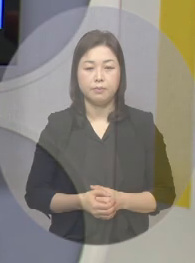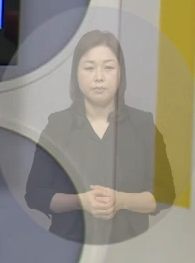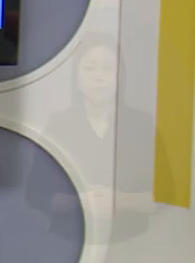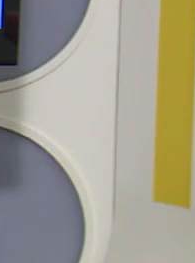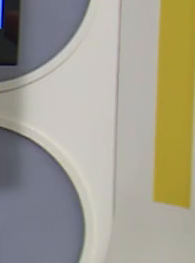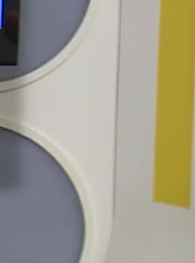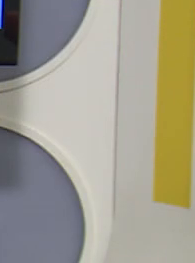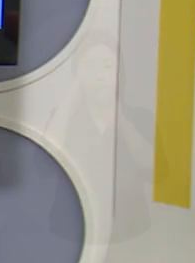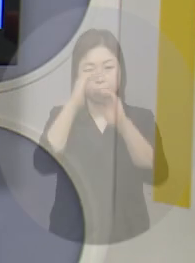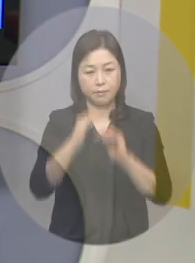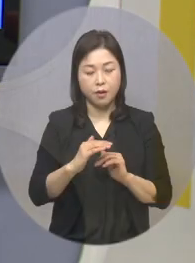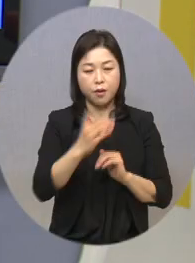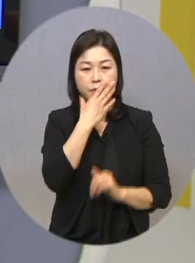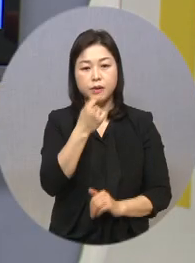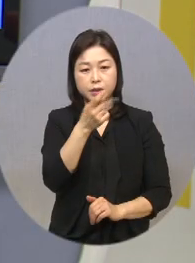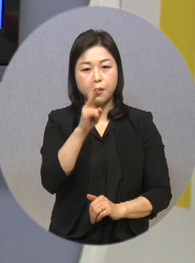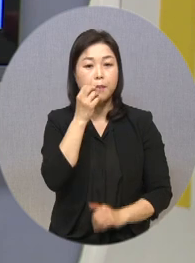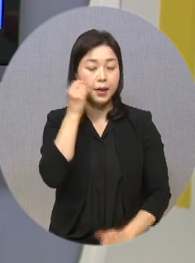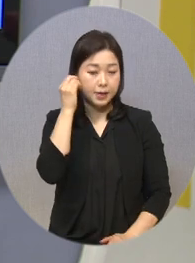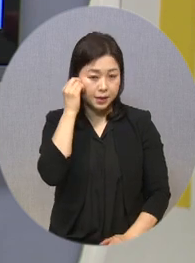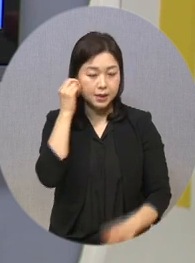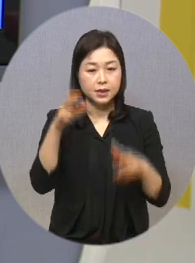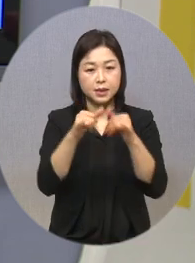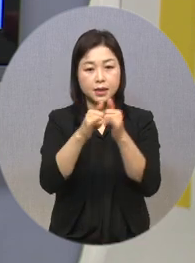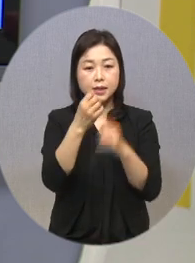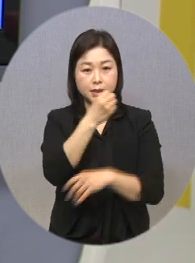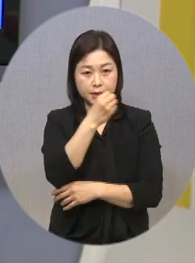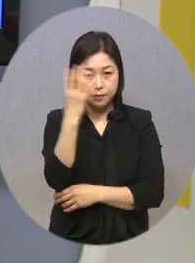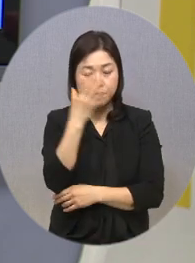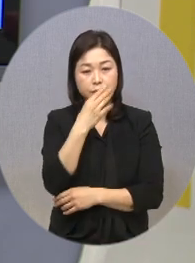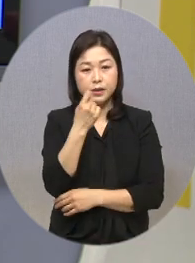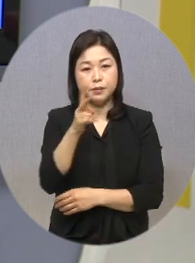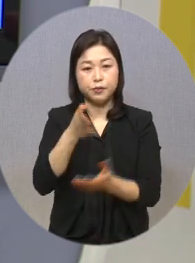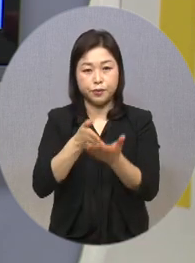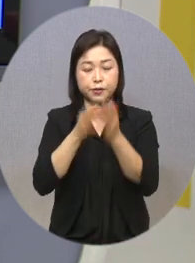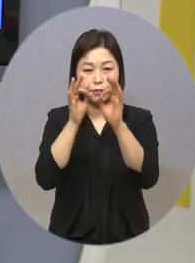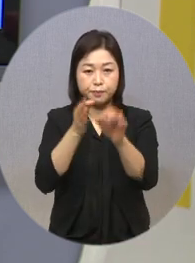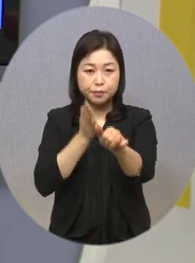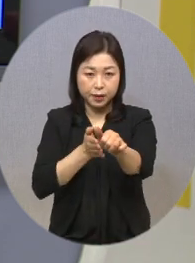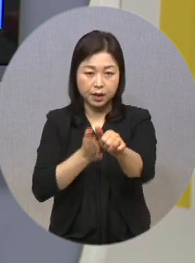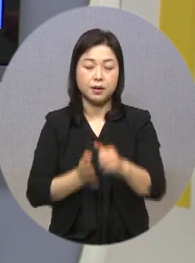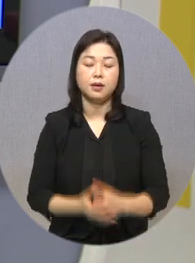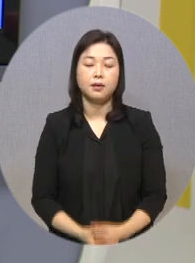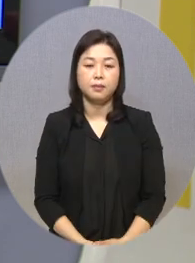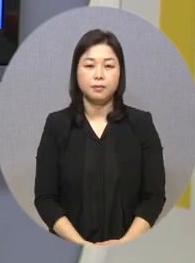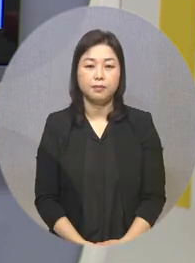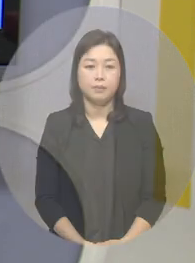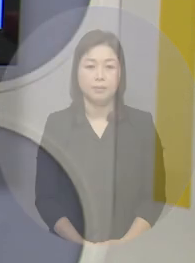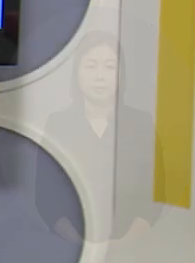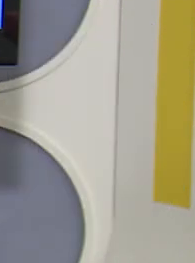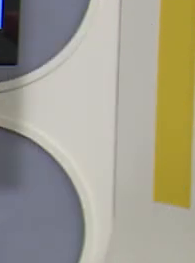이 밖의 자세한 사항은 웹페어 뉴스 홈페이지와 장애인신문, 복지TV 뉴스를 통해 확인할 수 있습니다. 기상캐스터 배혜지 기상캐스터